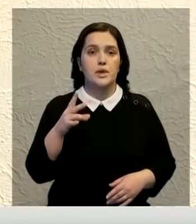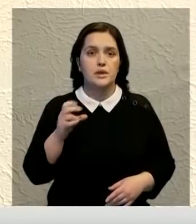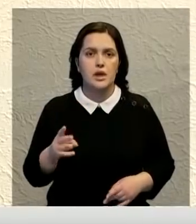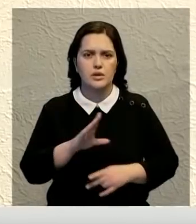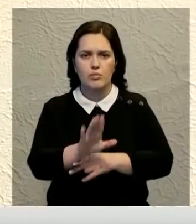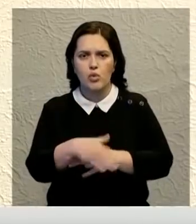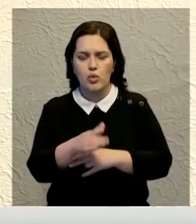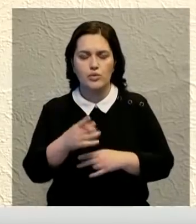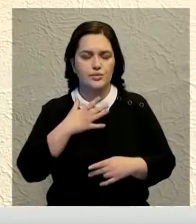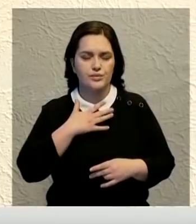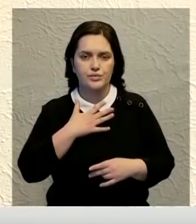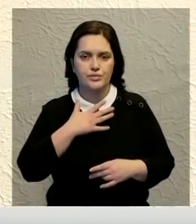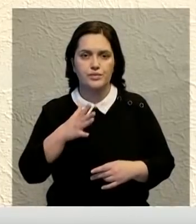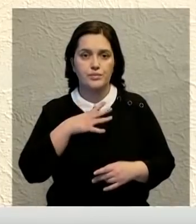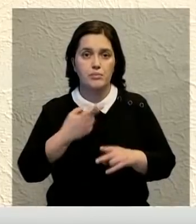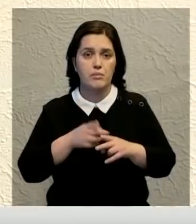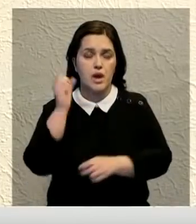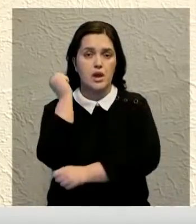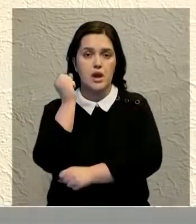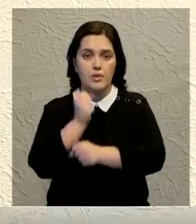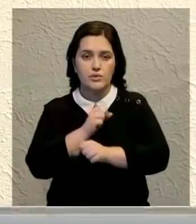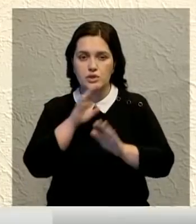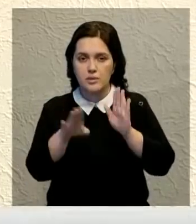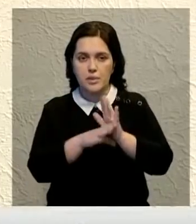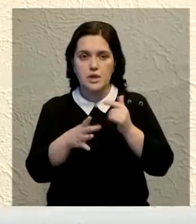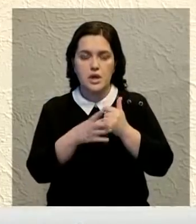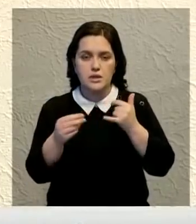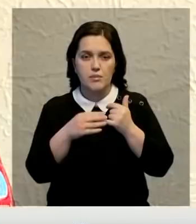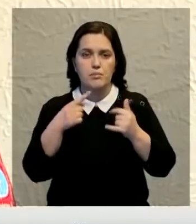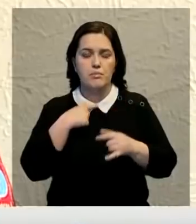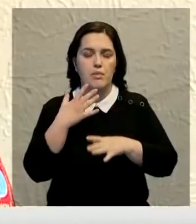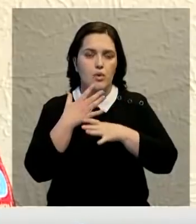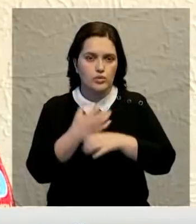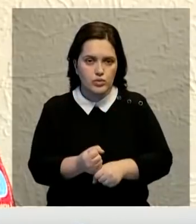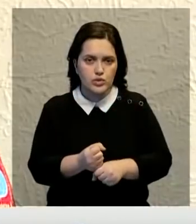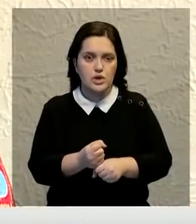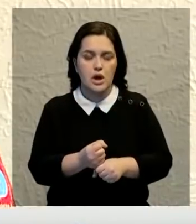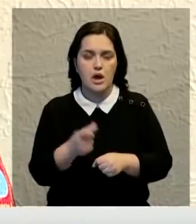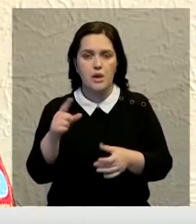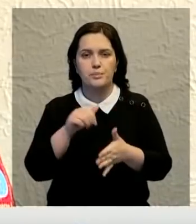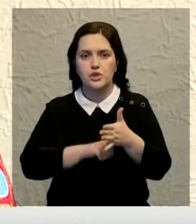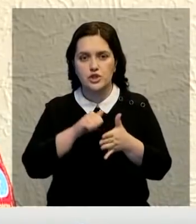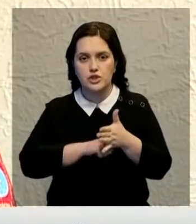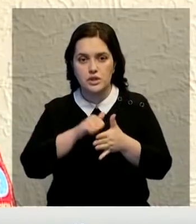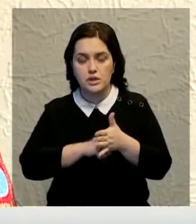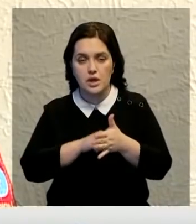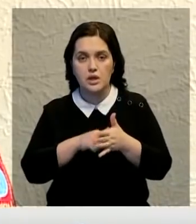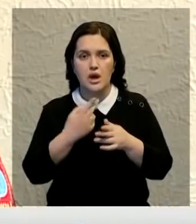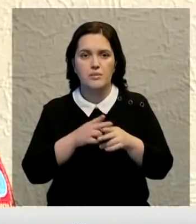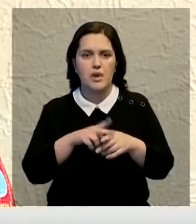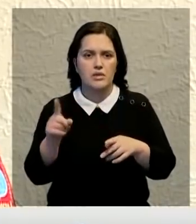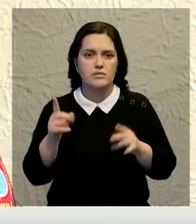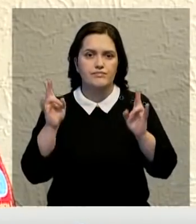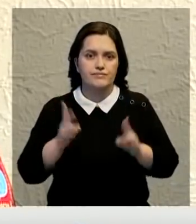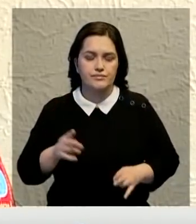кислорода, в результате чего шахтеры погибли от удушья. Предварительными причинами являются техногенный